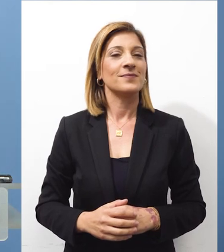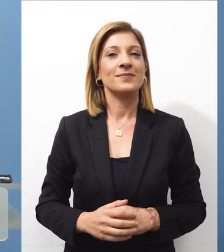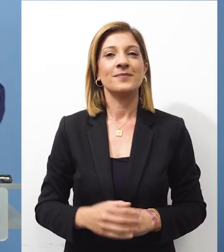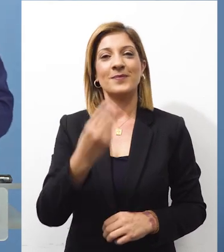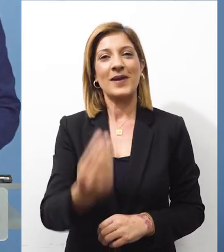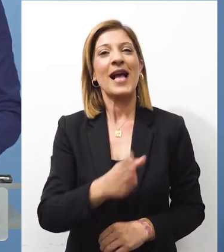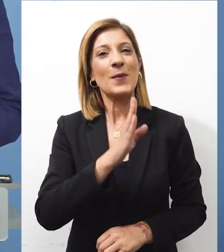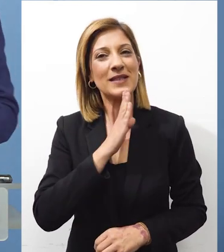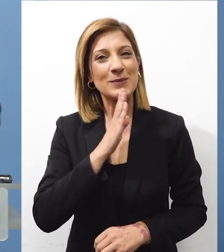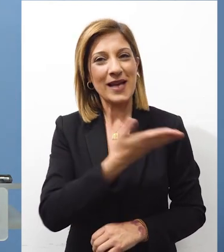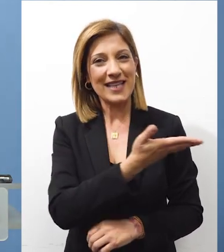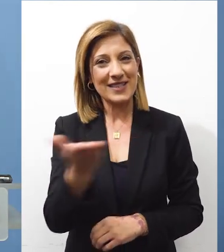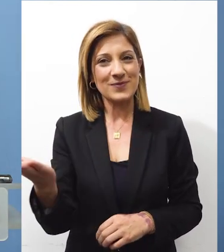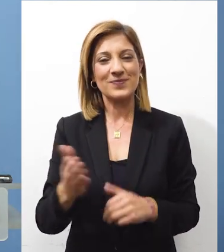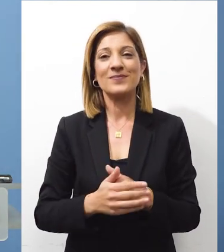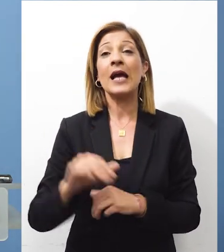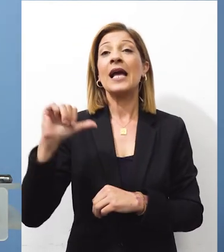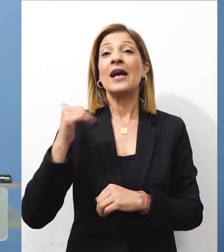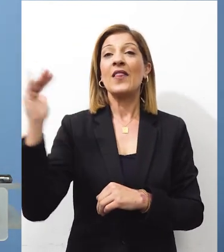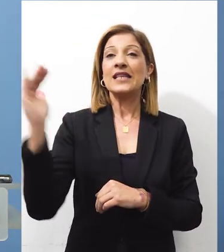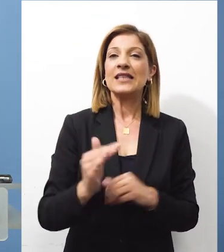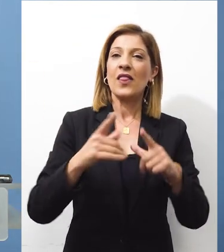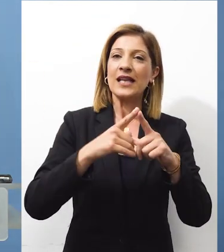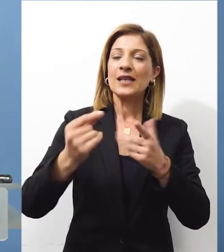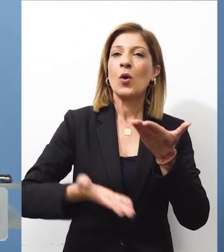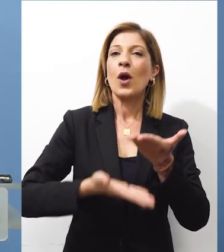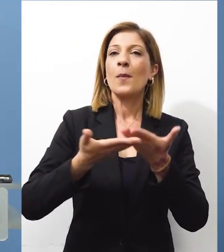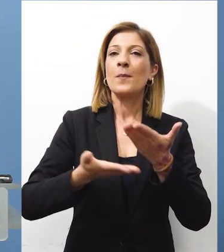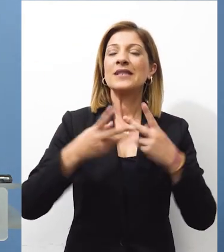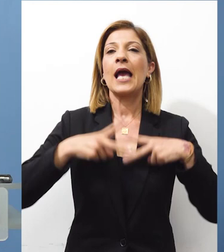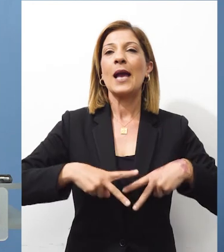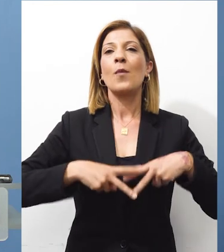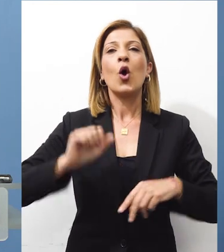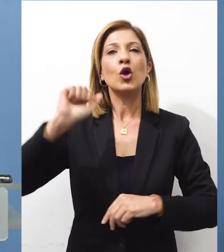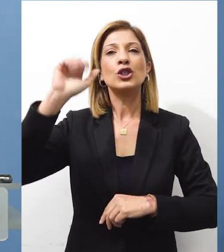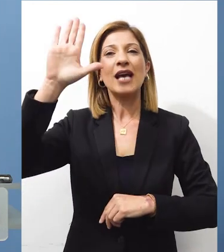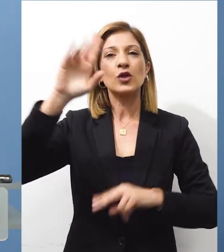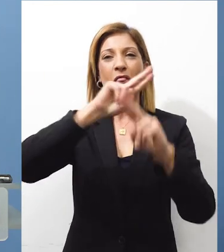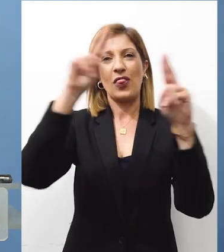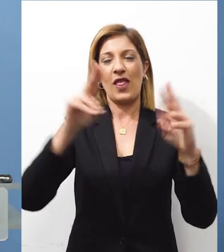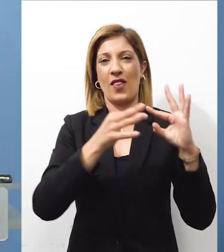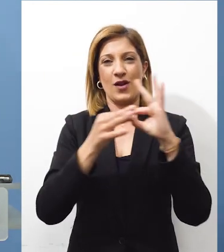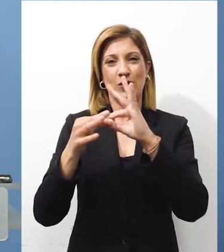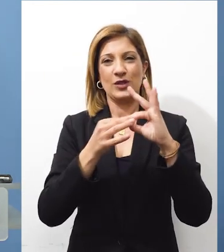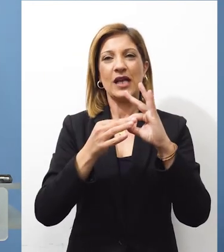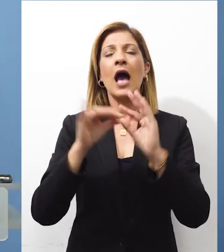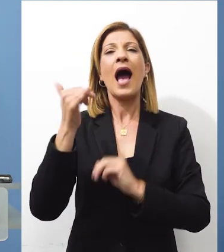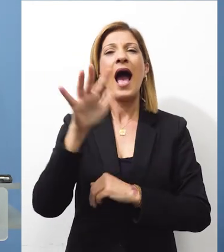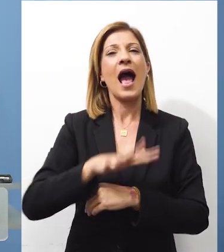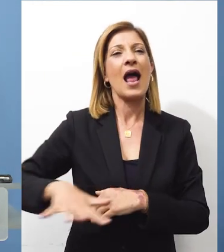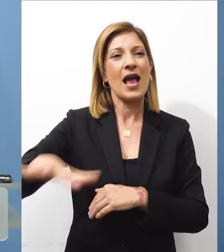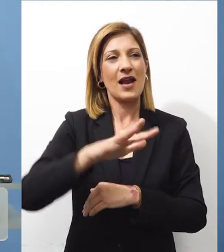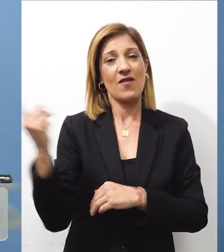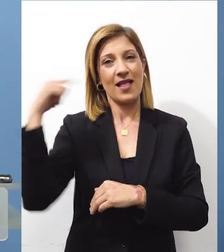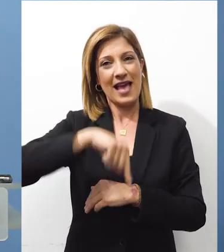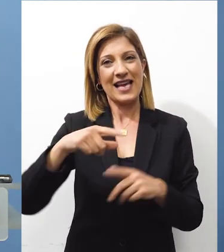Καλό μεσημέρι. Χθες επισκέφθηκε την κόρα μας η Υφυπουργός Εξωτερικών Διεθνούς Συνεργασίας των Ηνωμένων Αραβικών